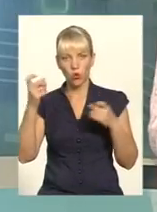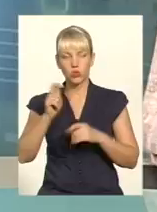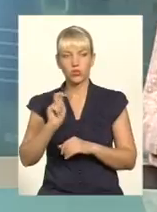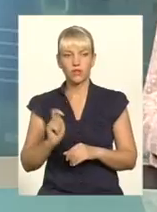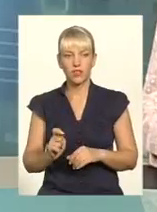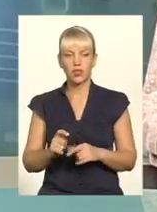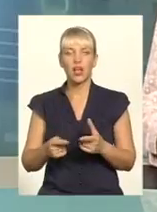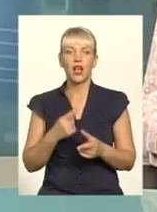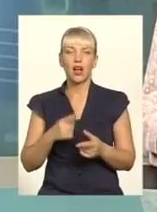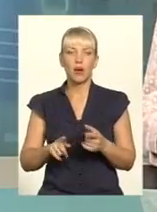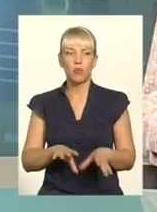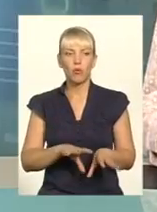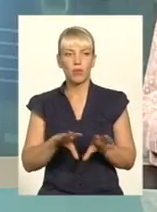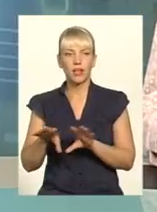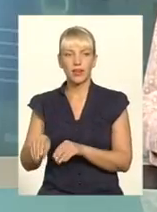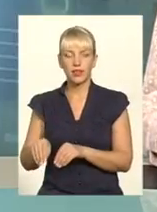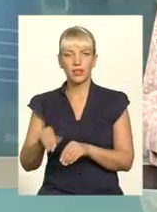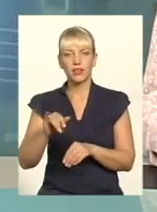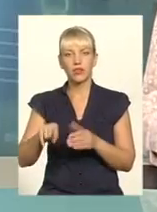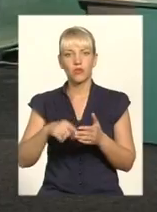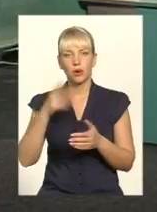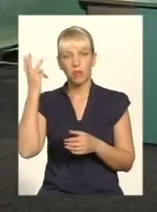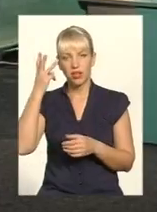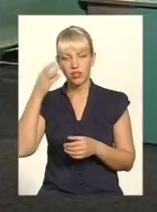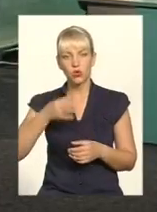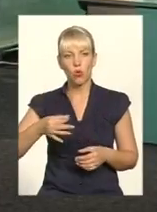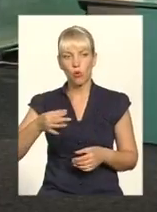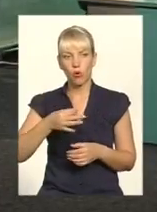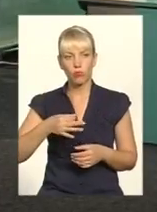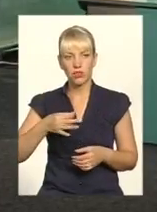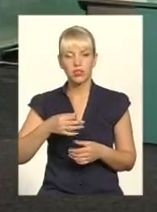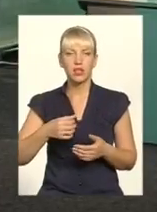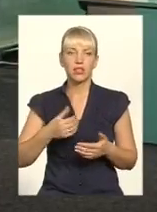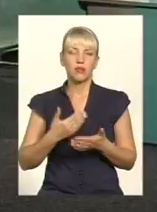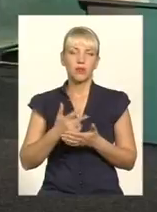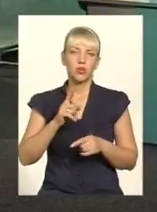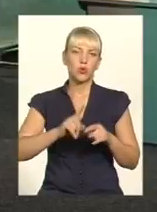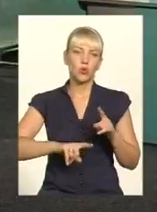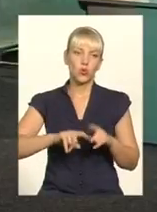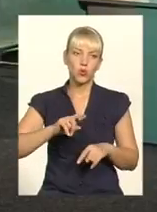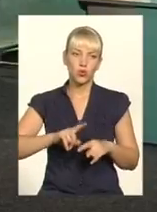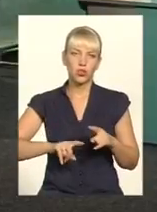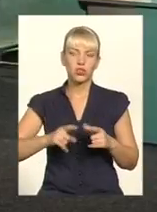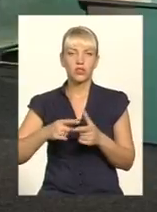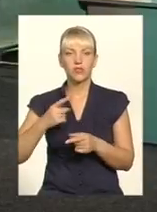або ж переїхали в Хмельницьку область безпосередньо, чи то до родичів, чи то просто як